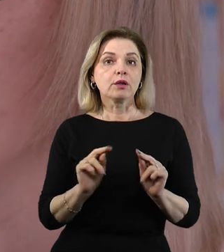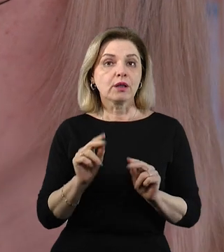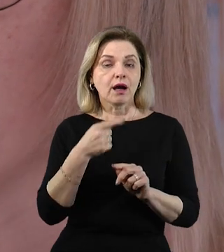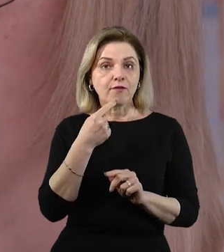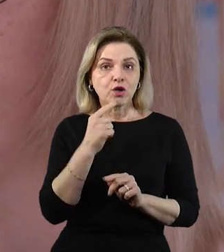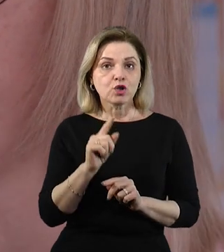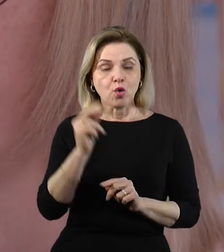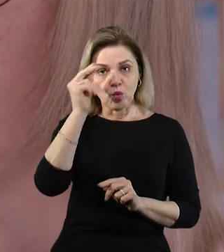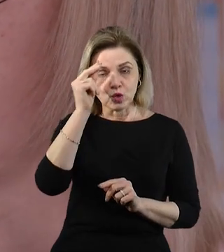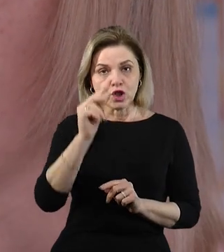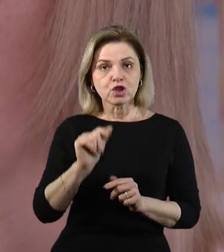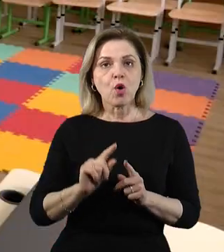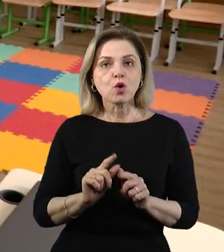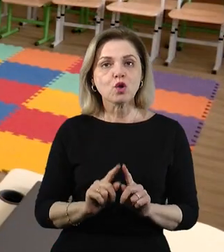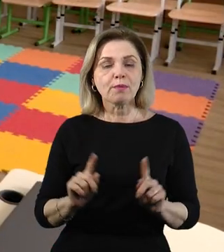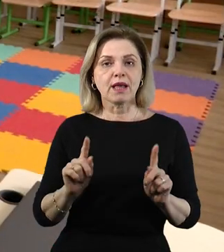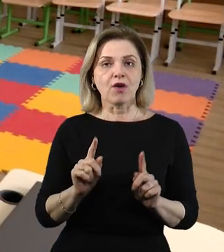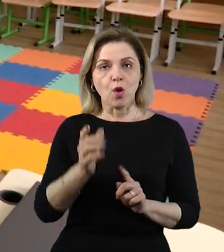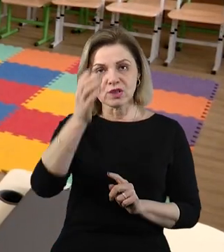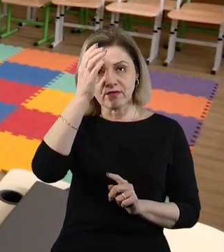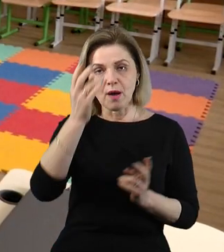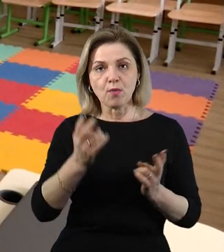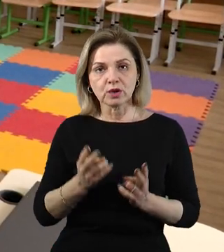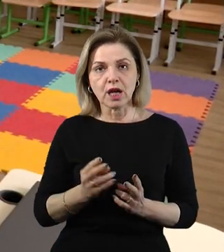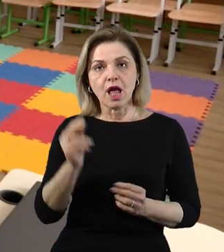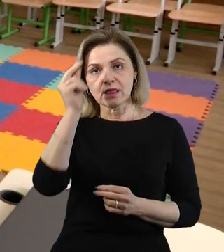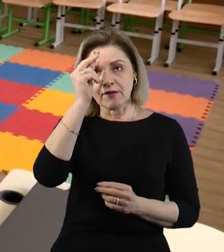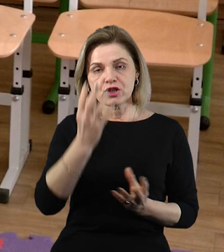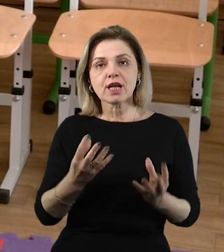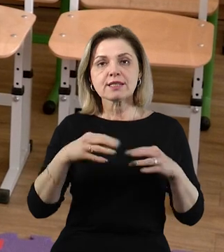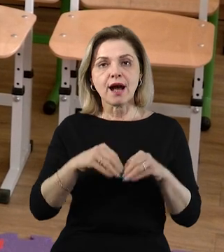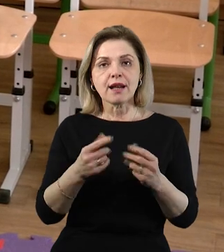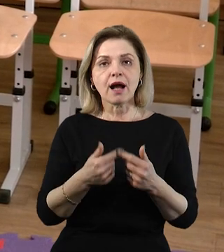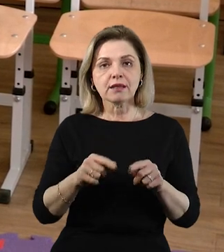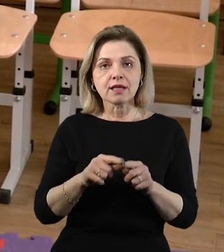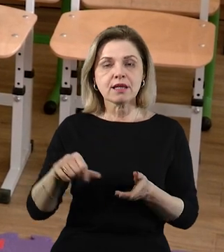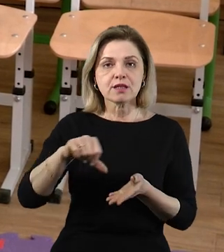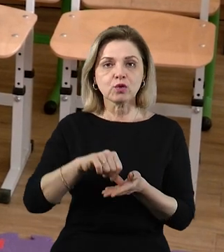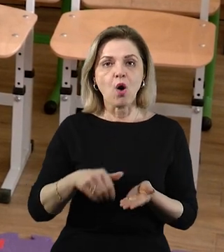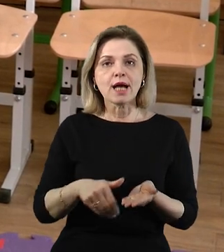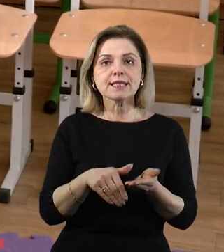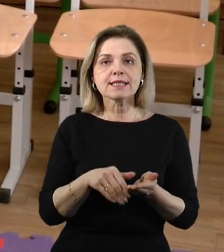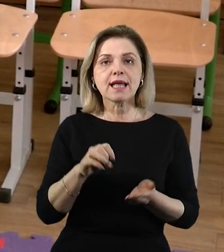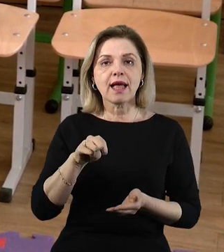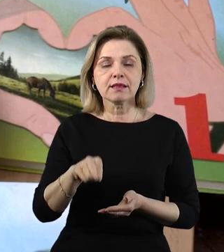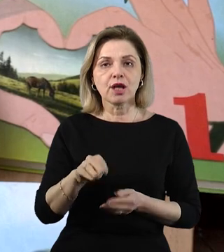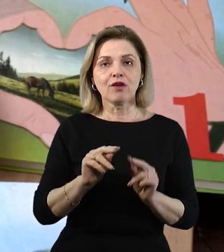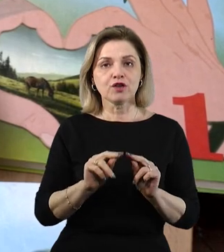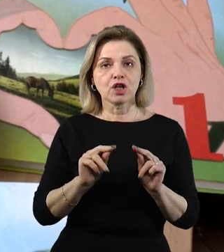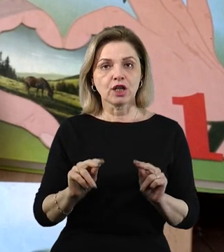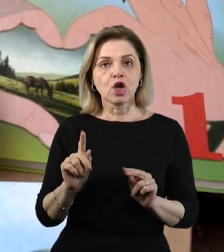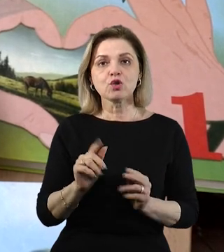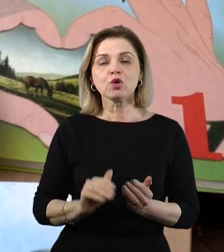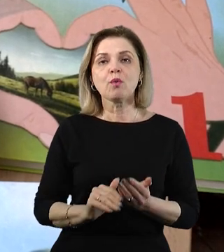каже, учні з особливими освітніми потребами навчаються в загальних класах із залученням асистента вчителя, який допомагає вивчати